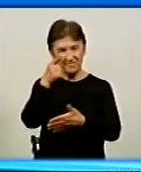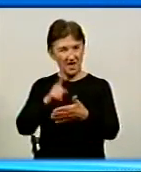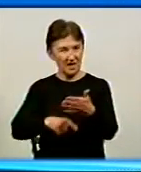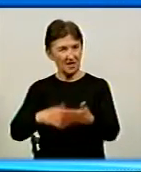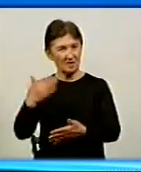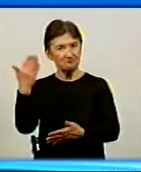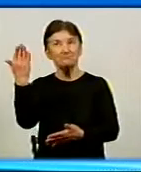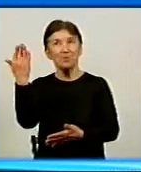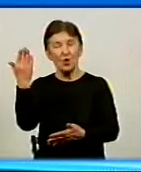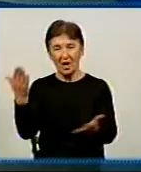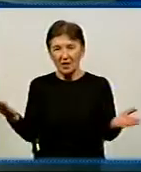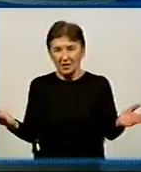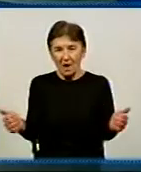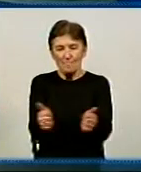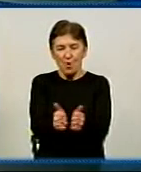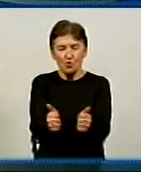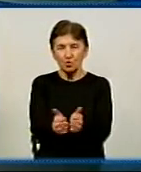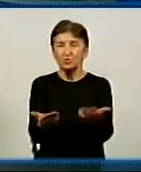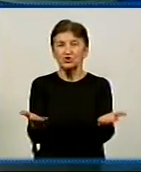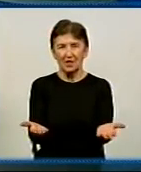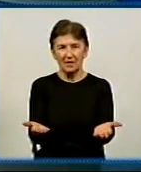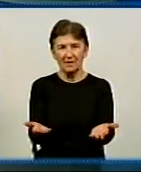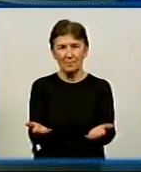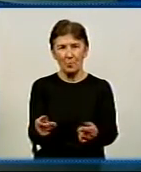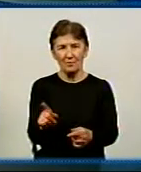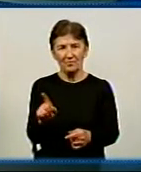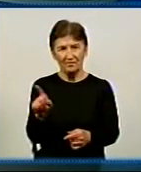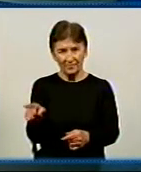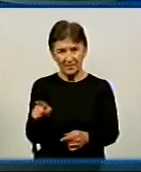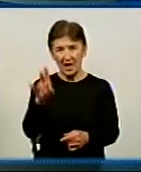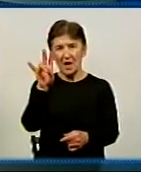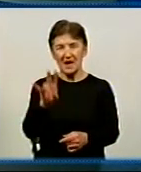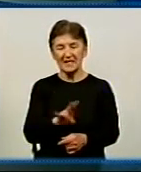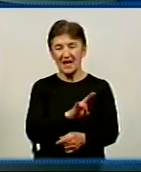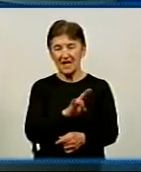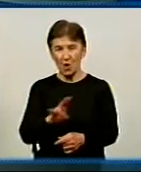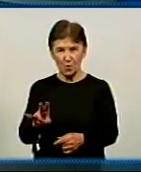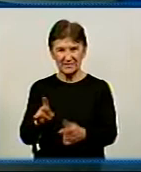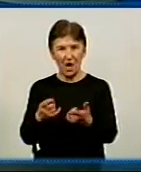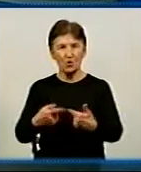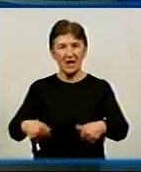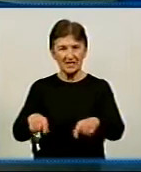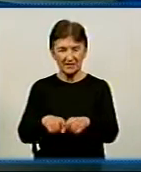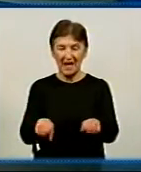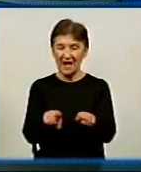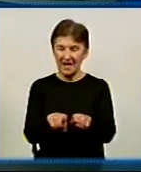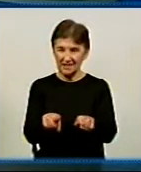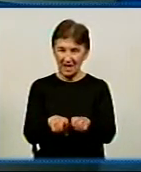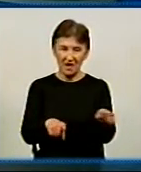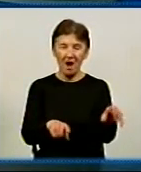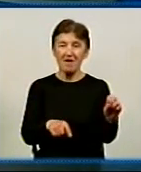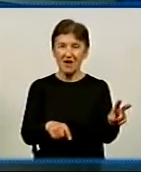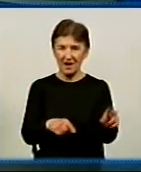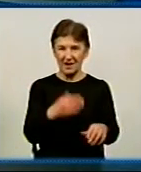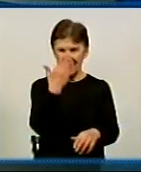поруч ідуть? Ну, будемо сказати, як релігіозна організація, вони мають різну концепцію. Так сьогодні і психологи, вони теж мають